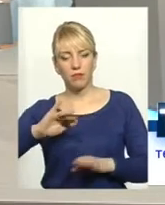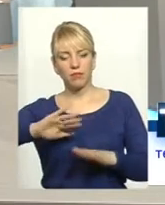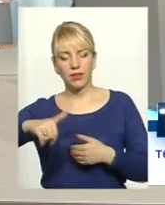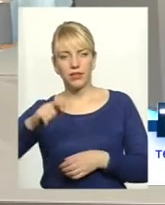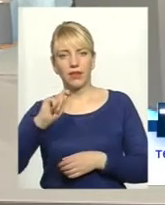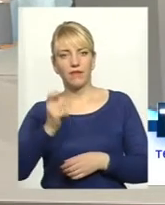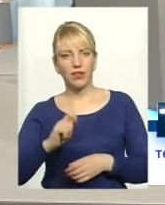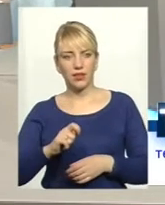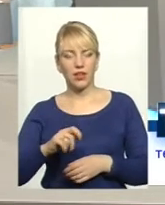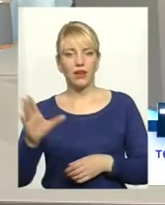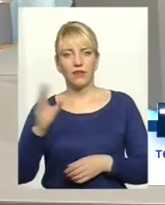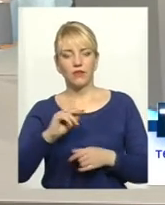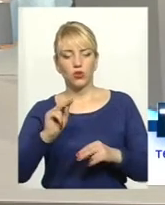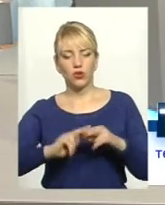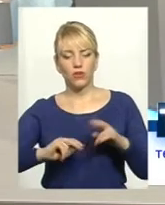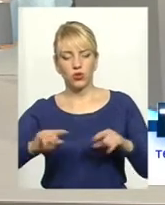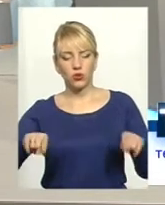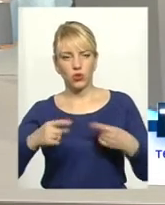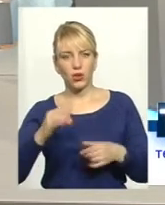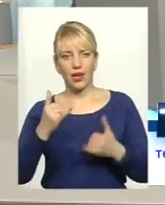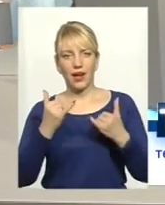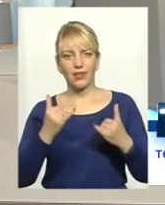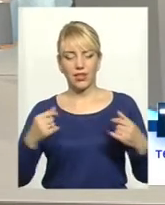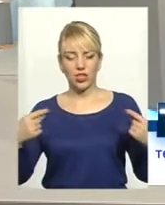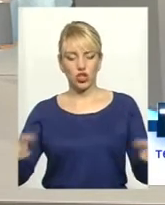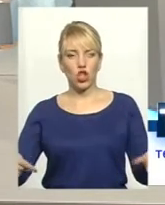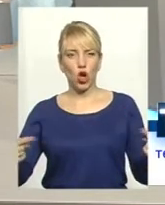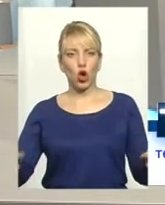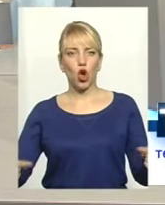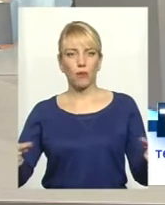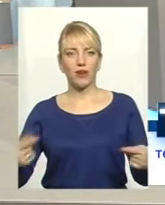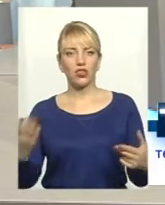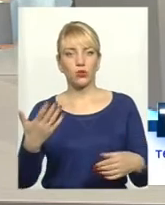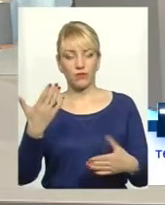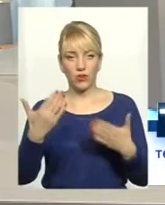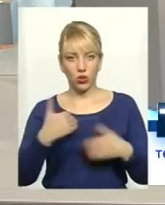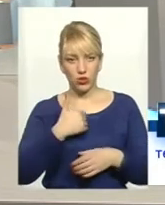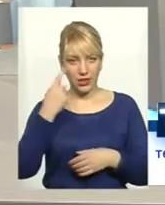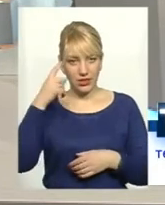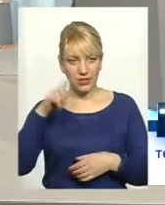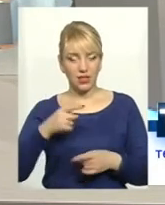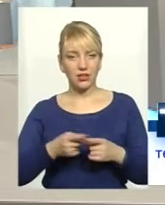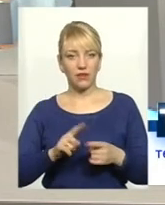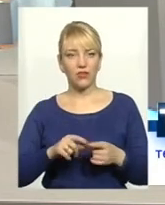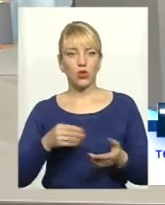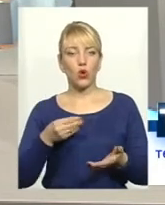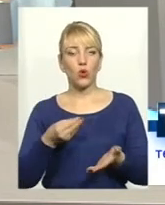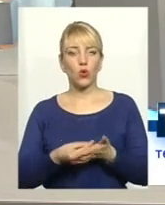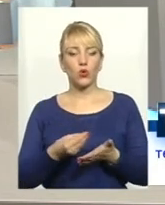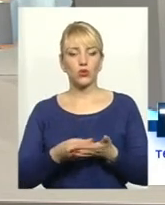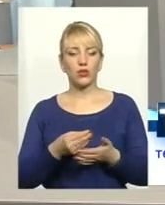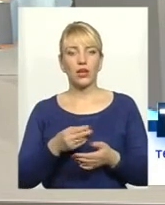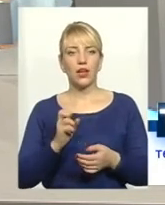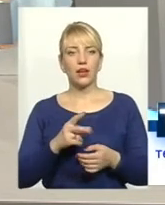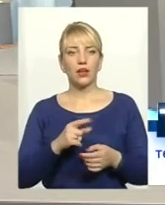все відстроїли. А нинішній комбайн, якщо ви хочете знати, він, мабуть, стоїть, півобласті колись